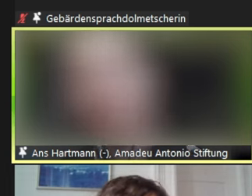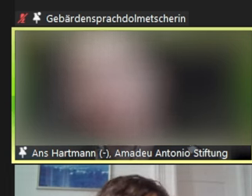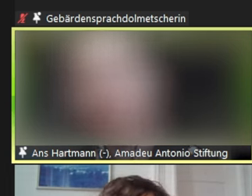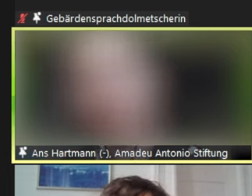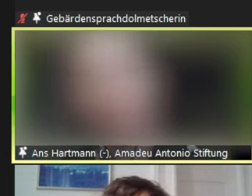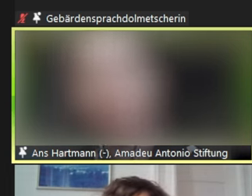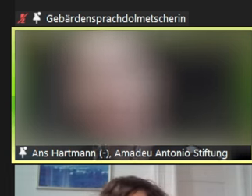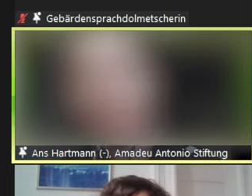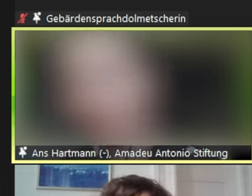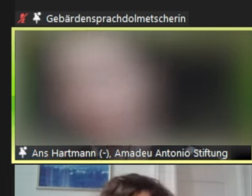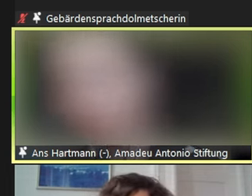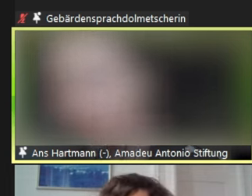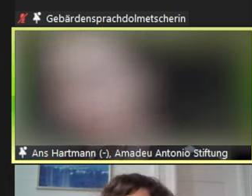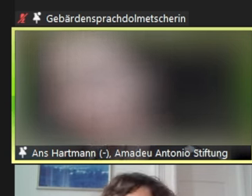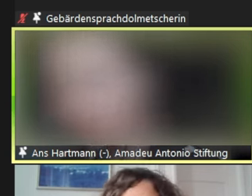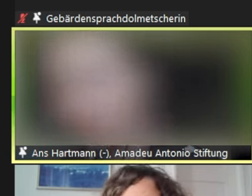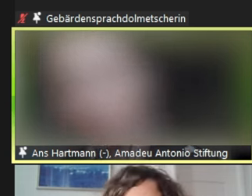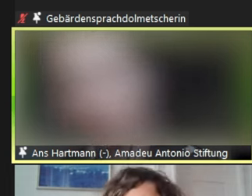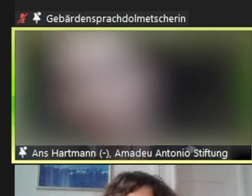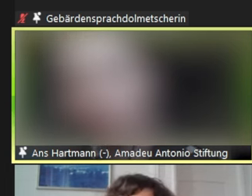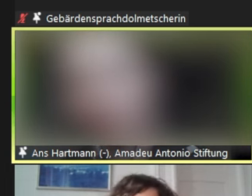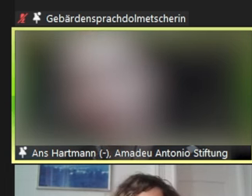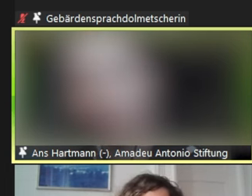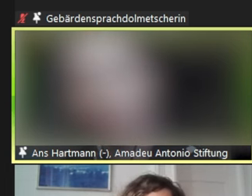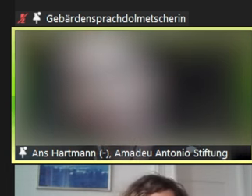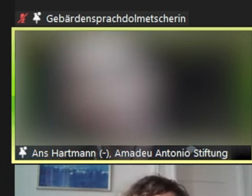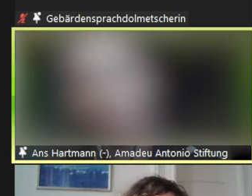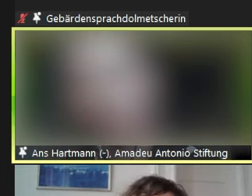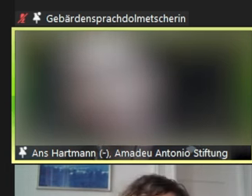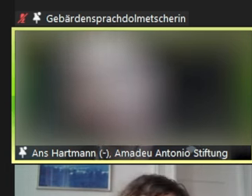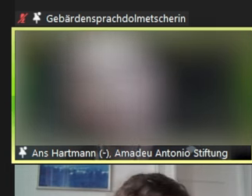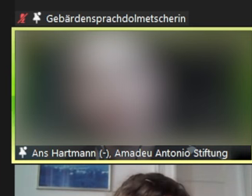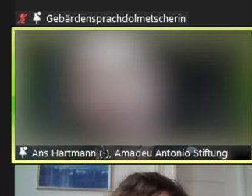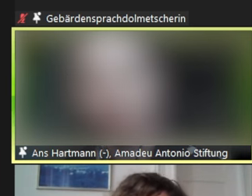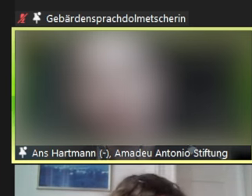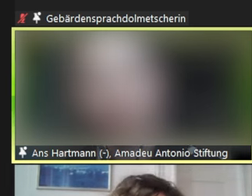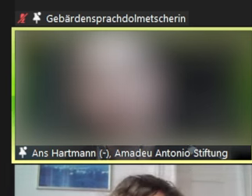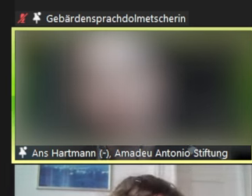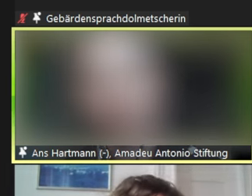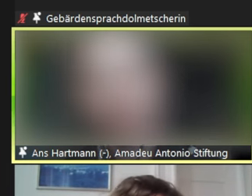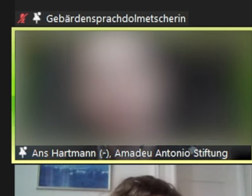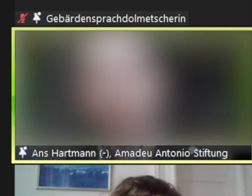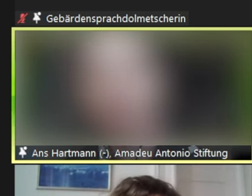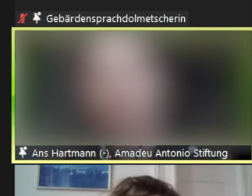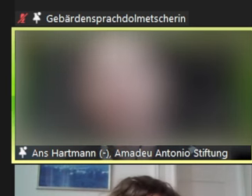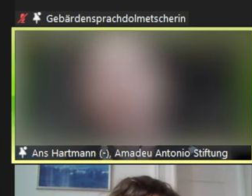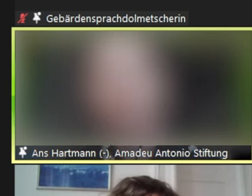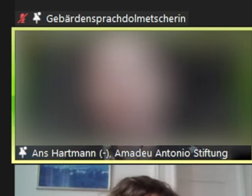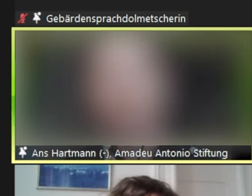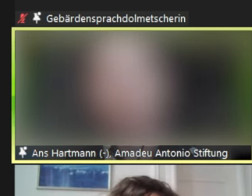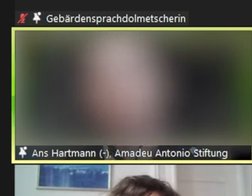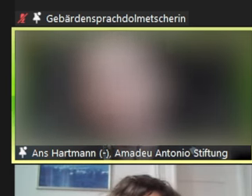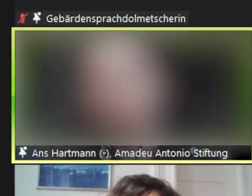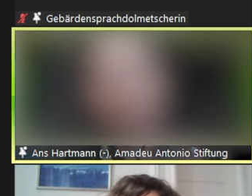gemeldet wird, um als antifeministischer Vorfall bei uns dokumentiert zu werden oder in einer Grundlage aufzutauchen.